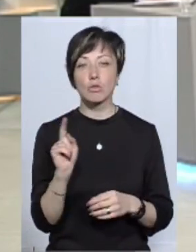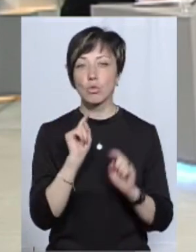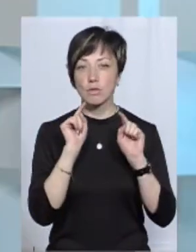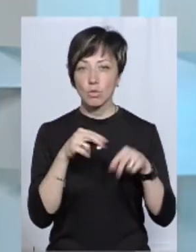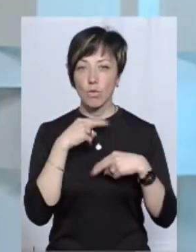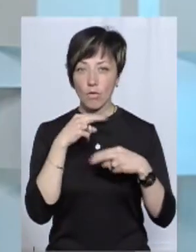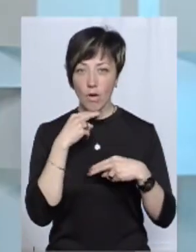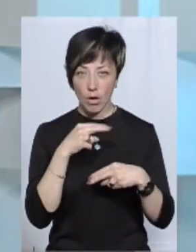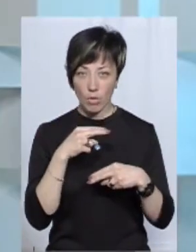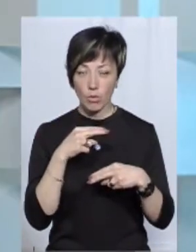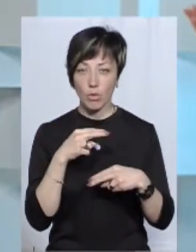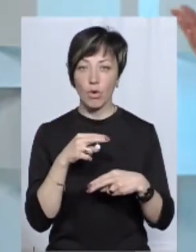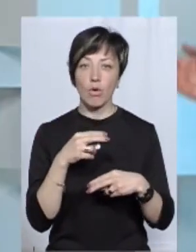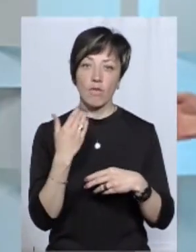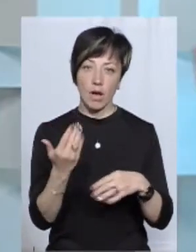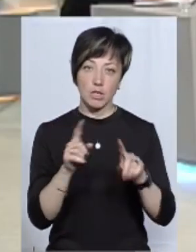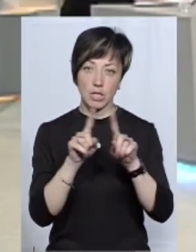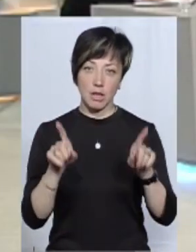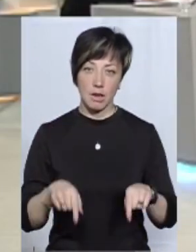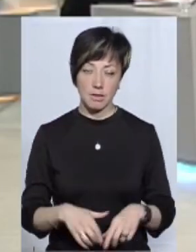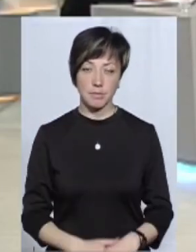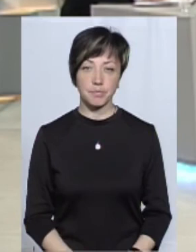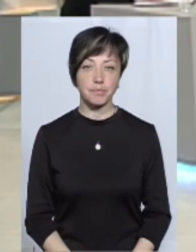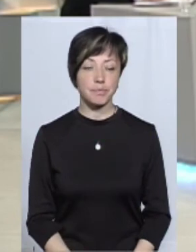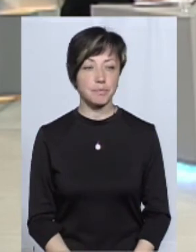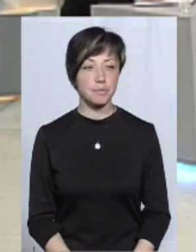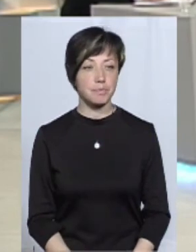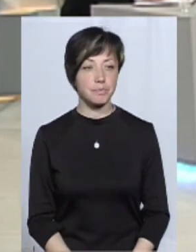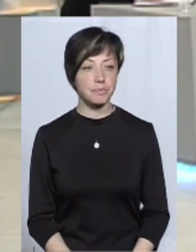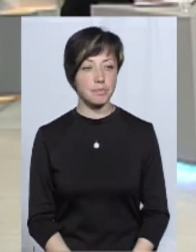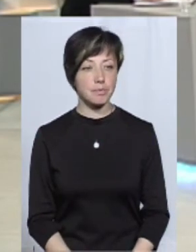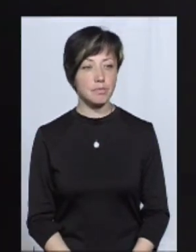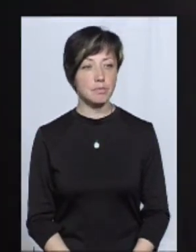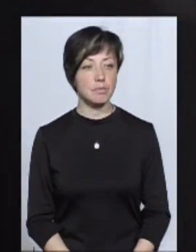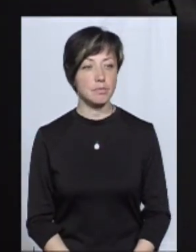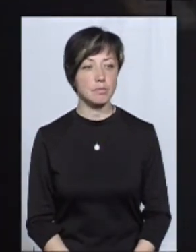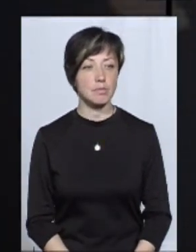звернув увагу у вашій, пане Іване, декларації. Слухаємо.